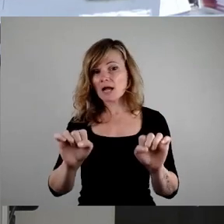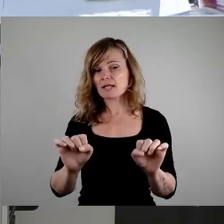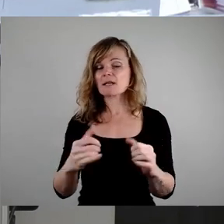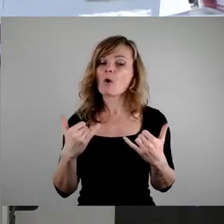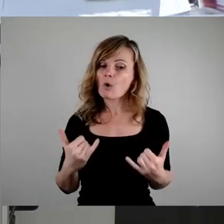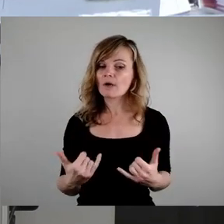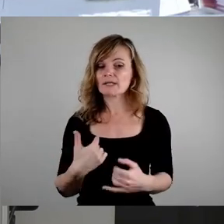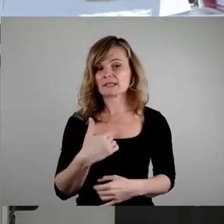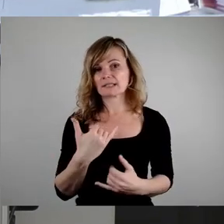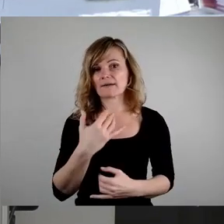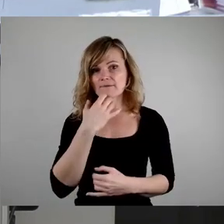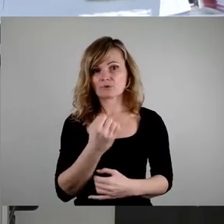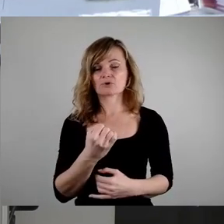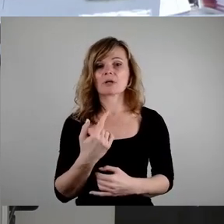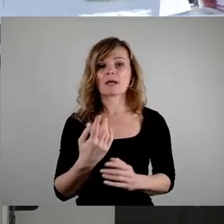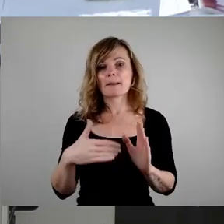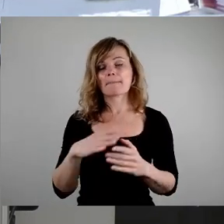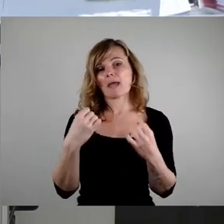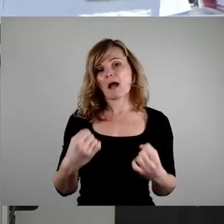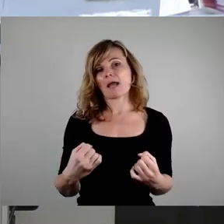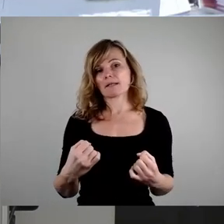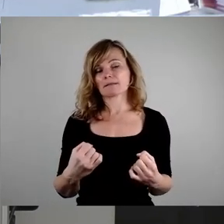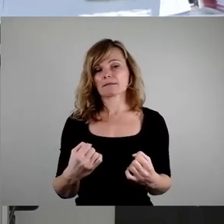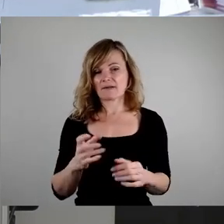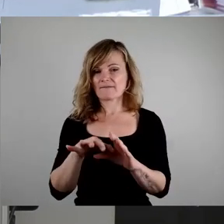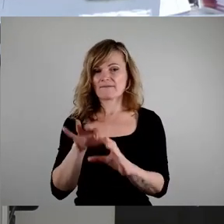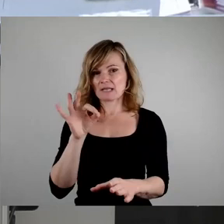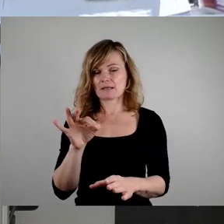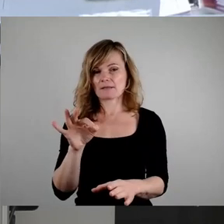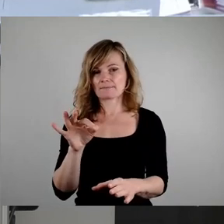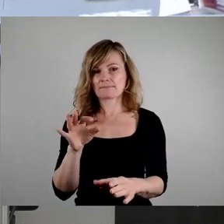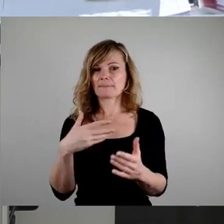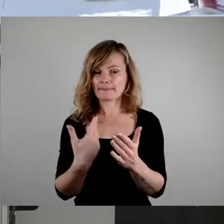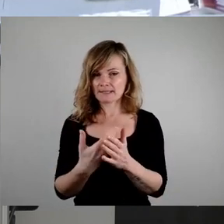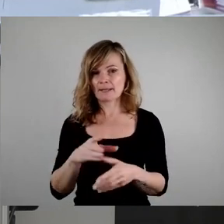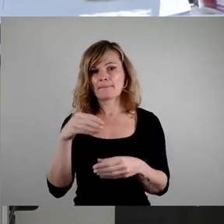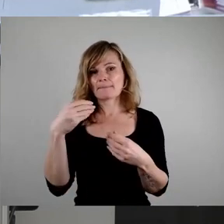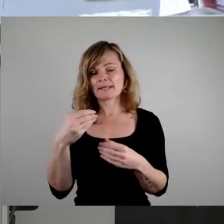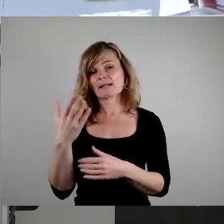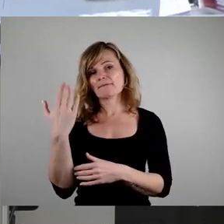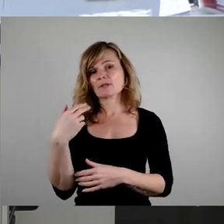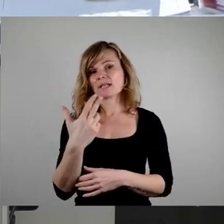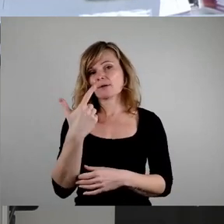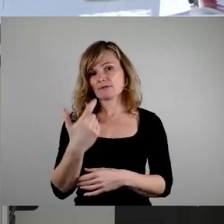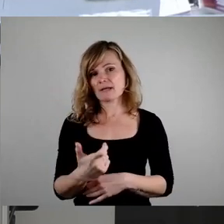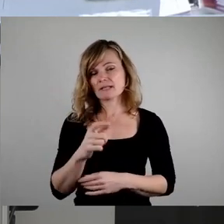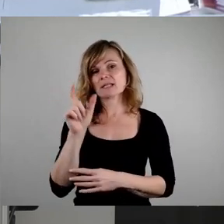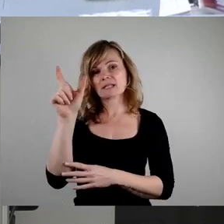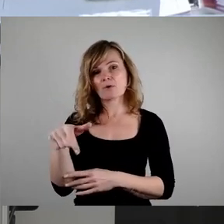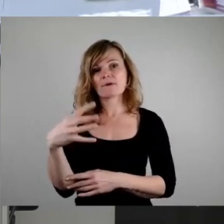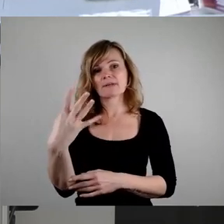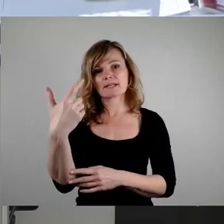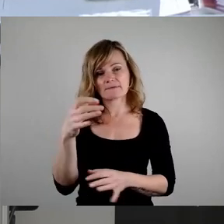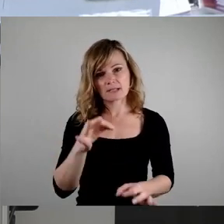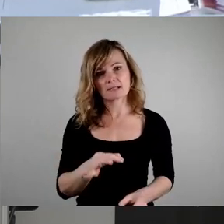wünschen, dass wir eine Mehrheit dafür finden, dass die Mittel aus 23 übertragen werden und die 24er